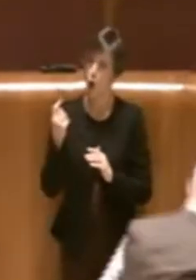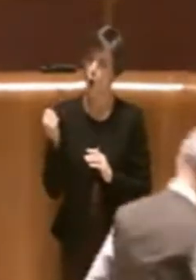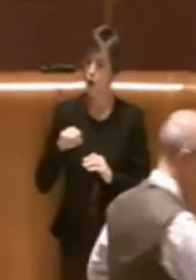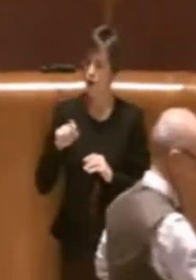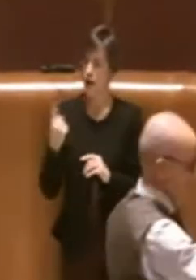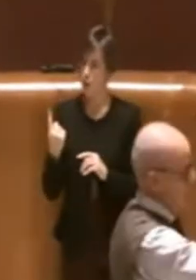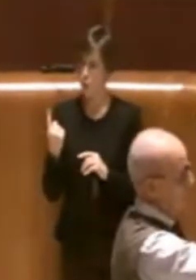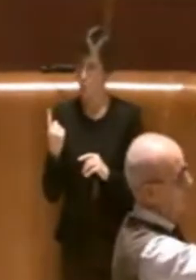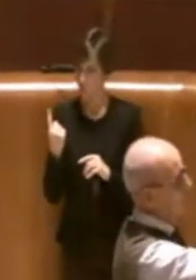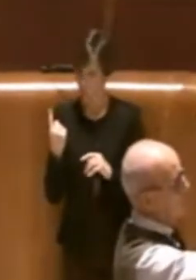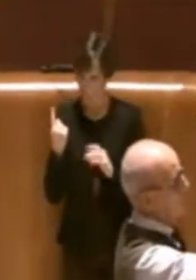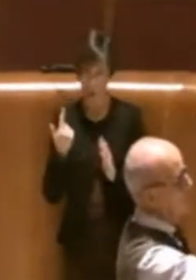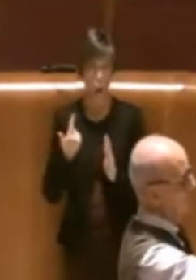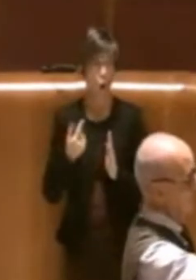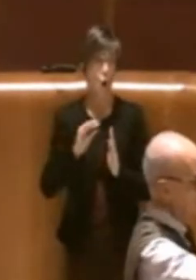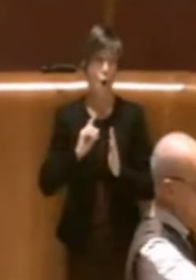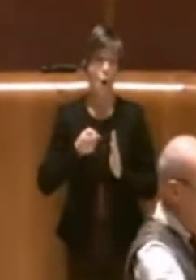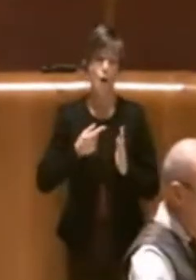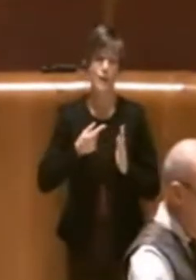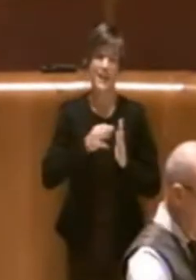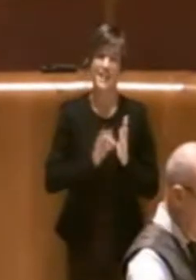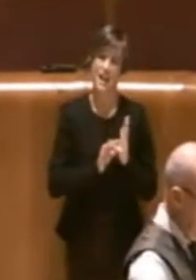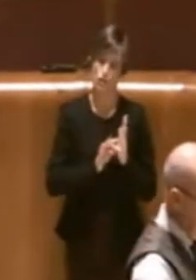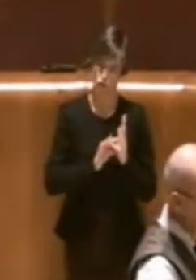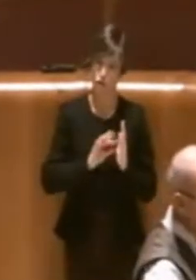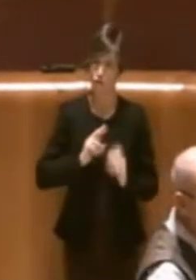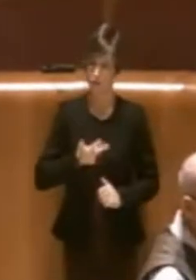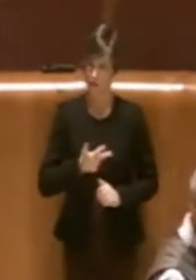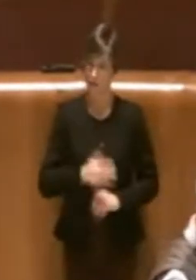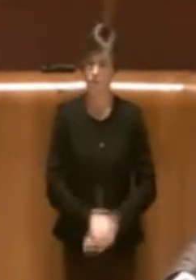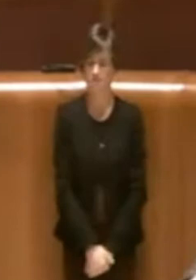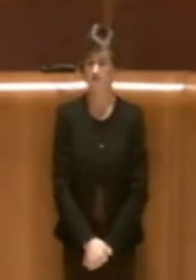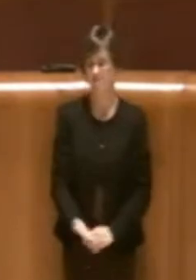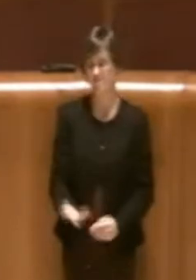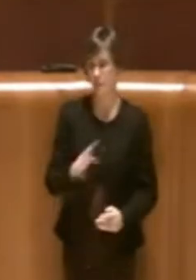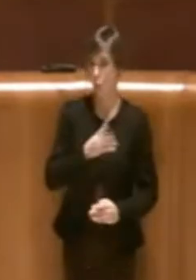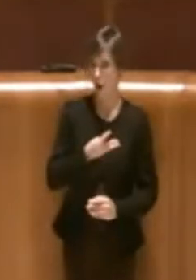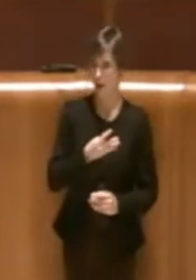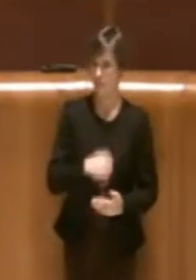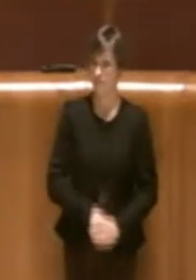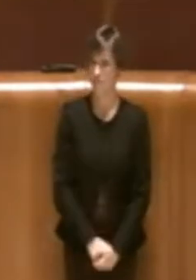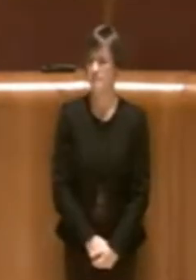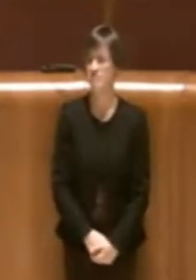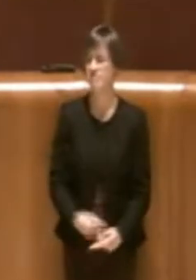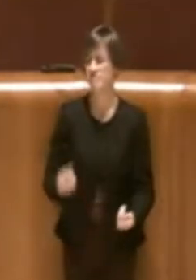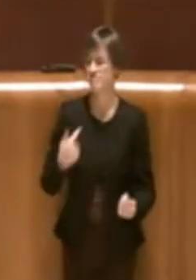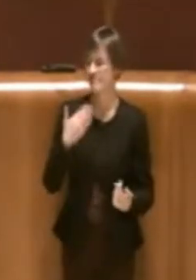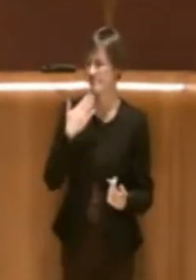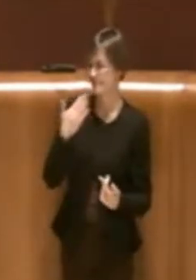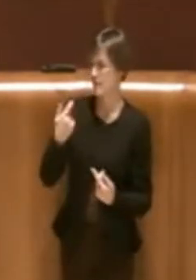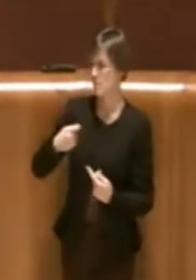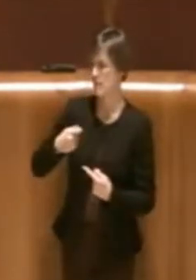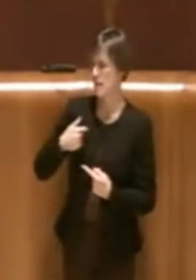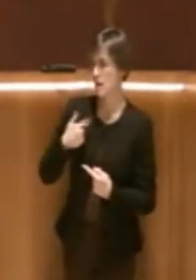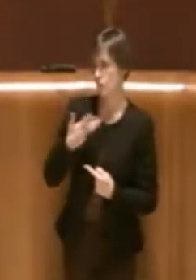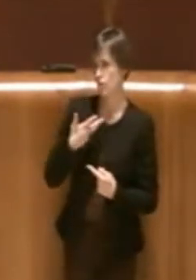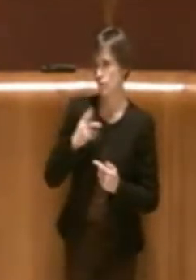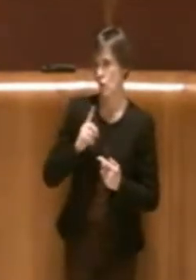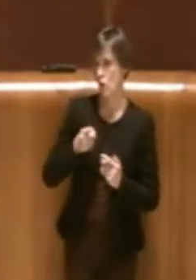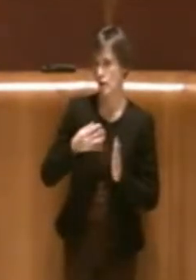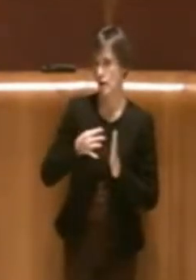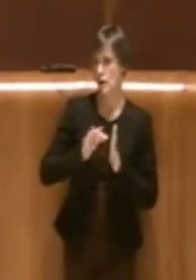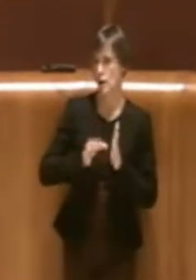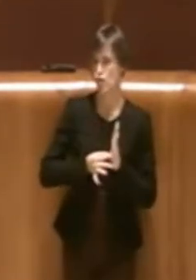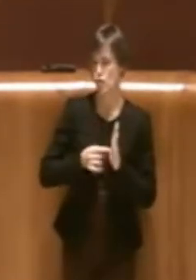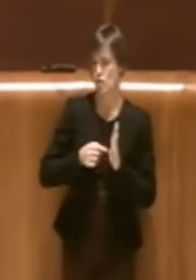Grazie Presidente, si tratta di un ordine del giorno che vede il rafforzamento di un'attività